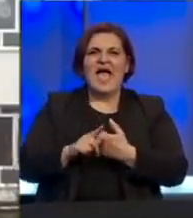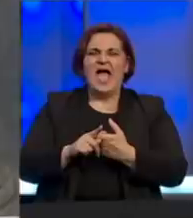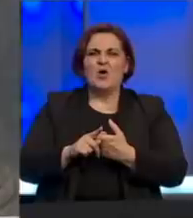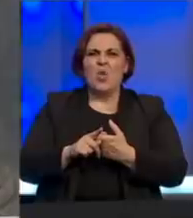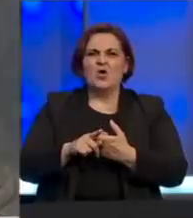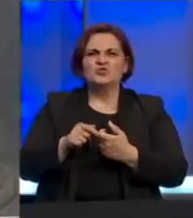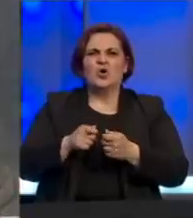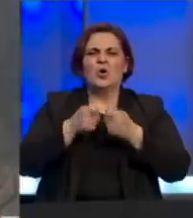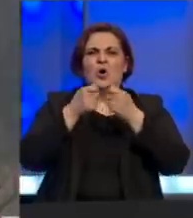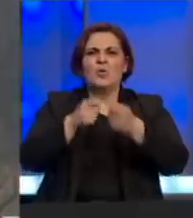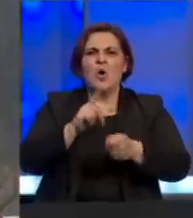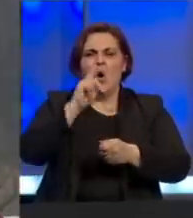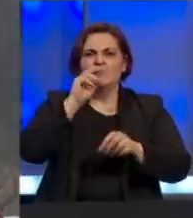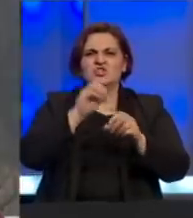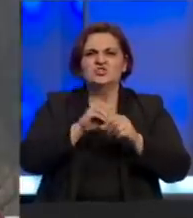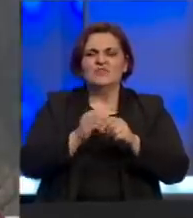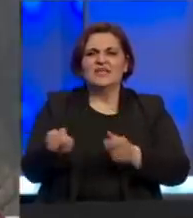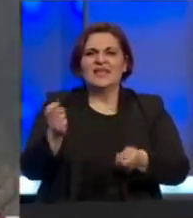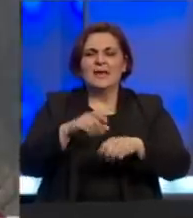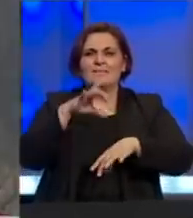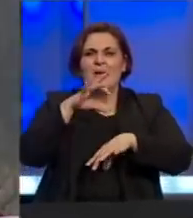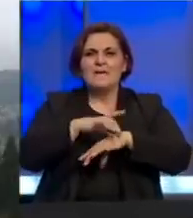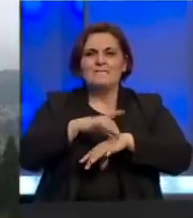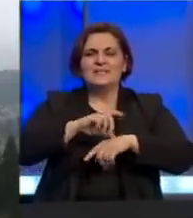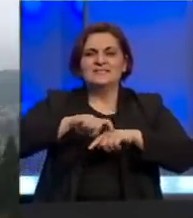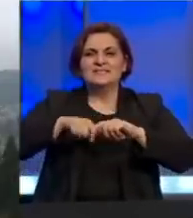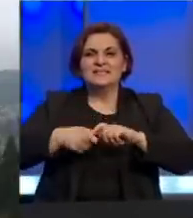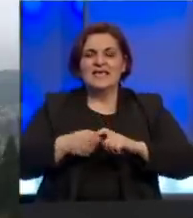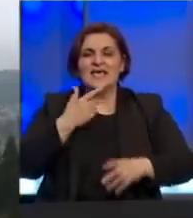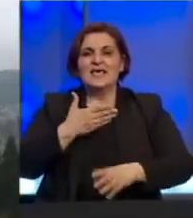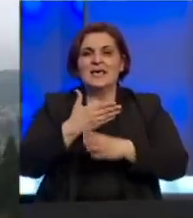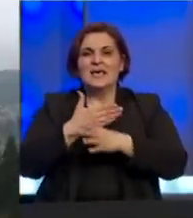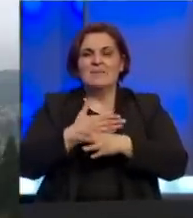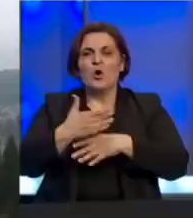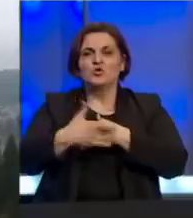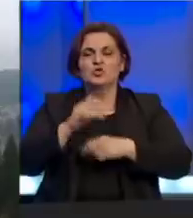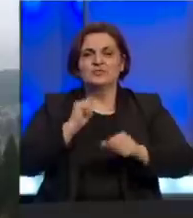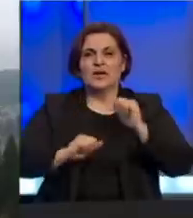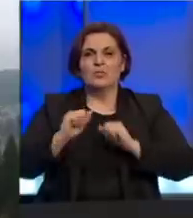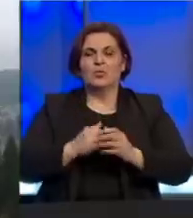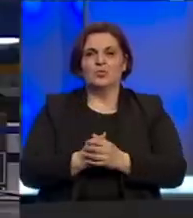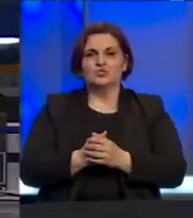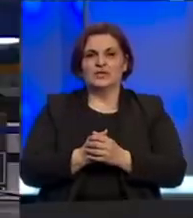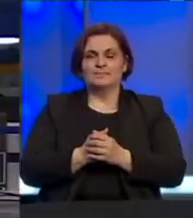donirali opštinskom fondu za nabavku medicinske opreme i pomoći socijalno ugroženim